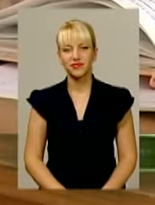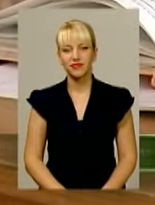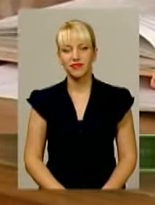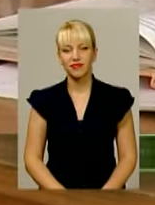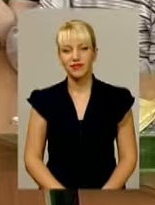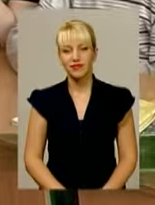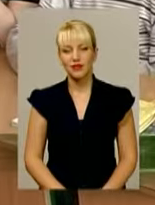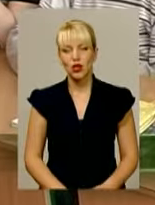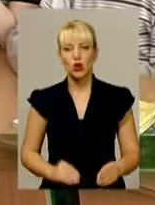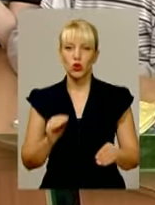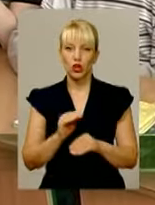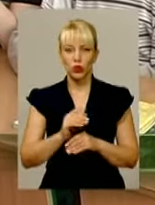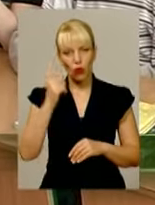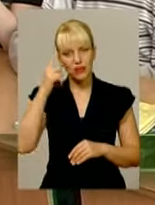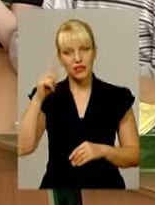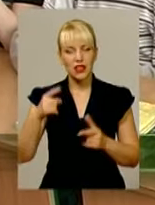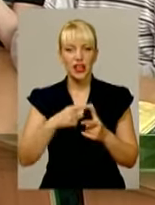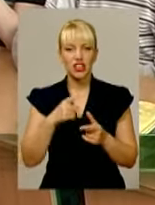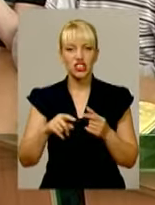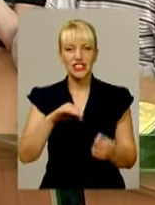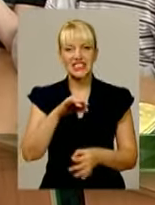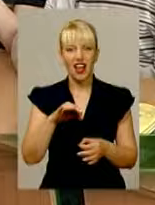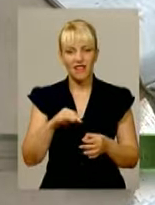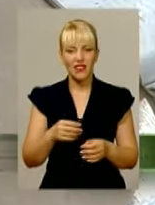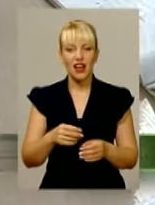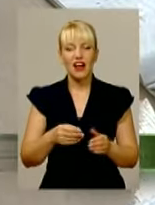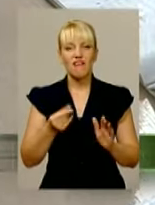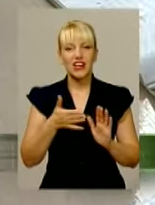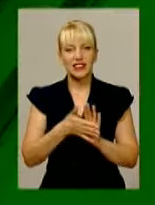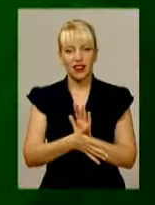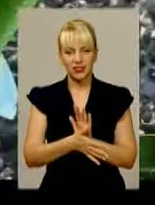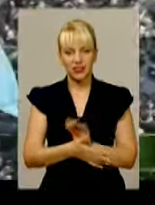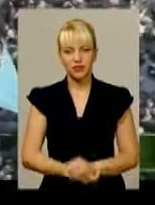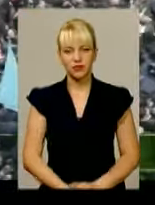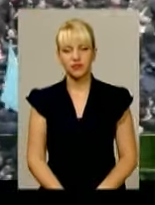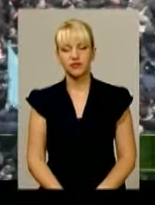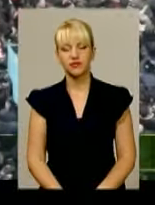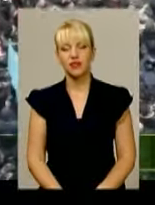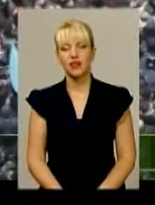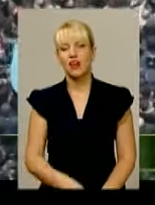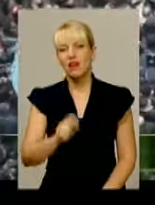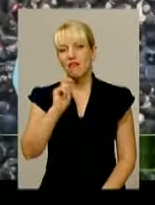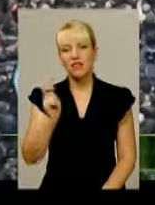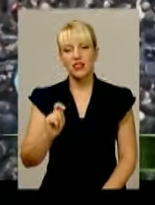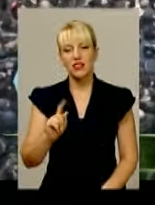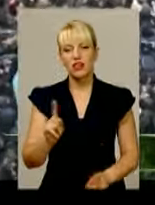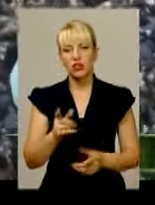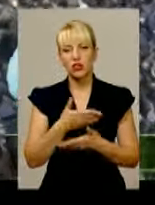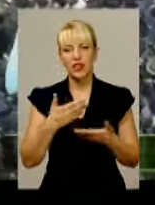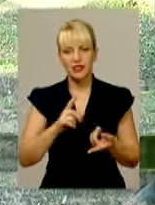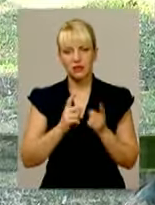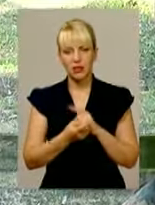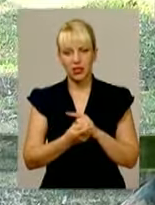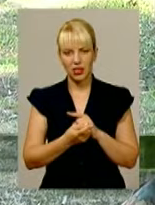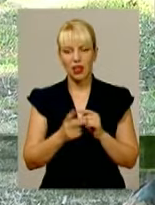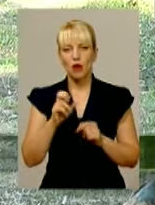Додаткові знання чи зайві витрати або про шкільний бізнес на Хмельниччині. Війна, що нас змінила. Про військового